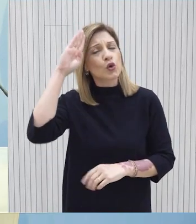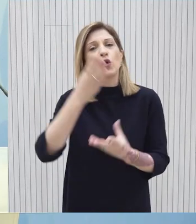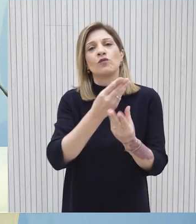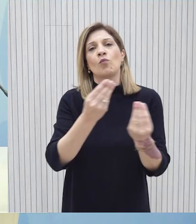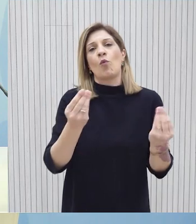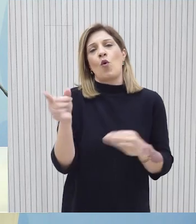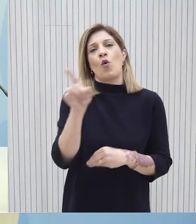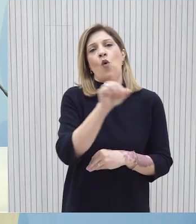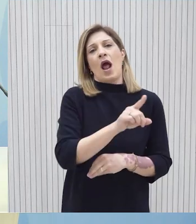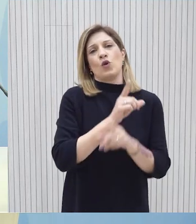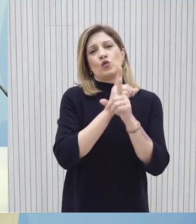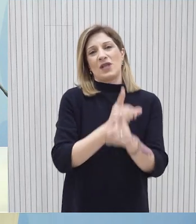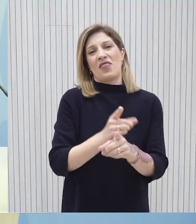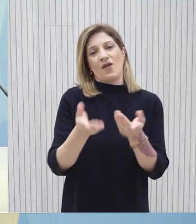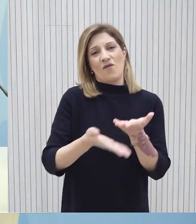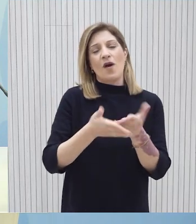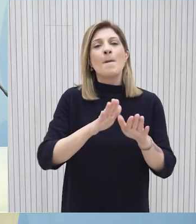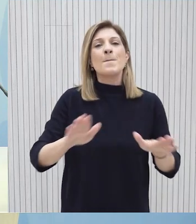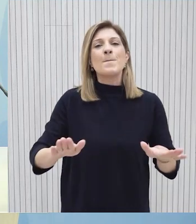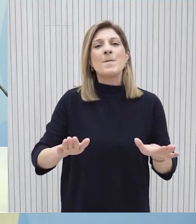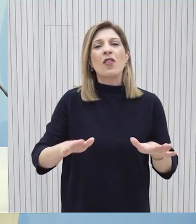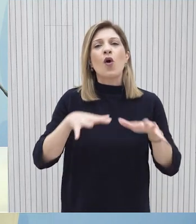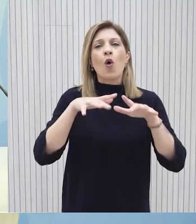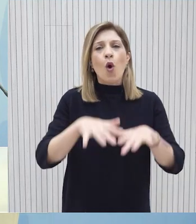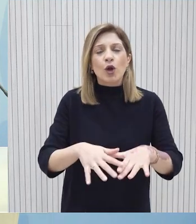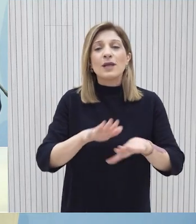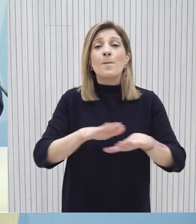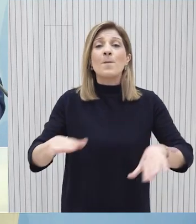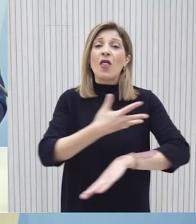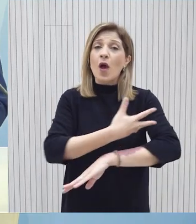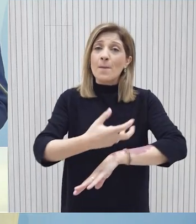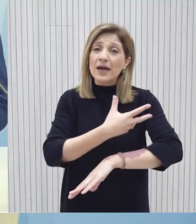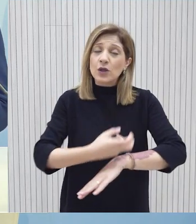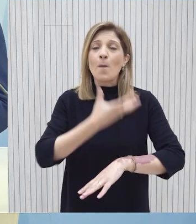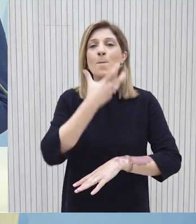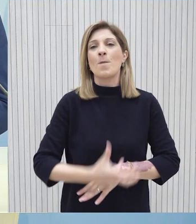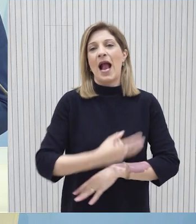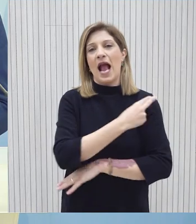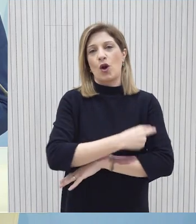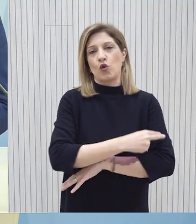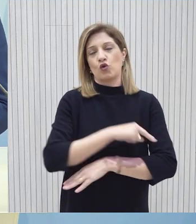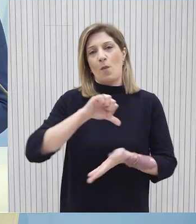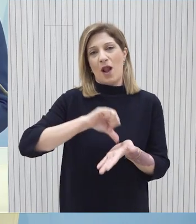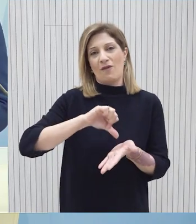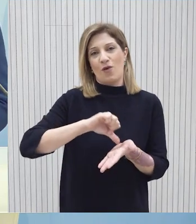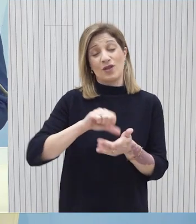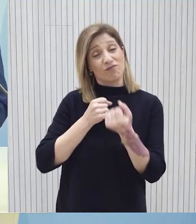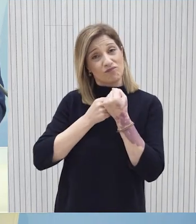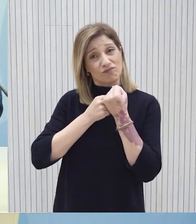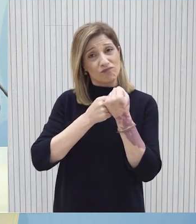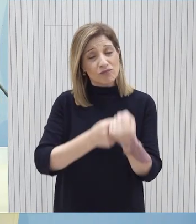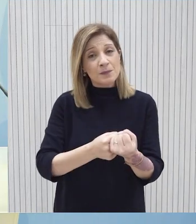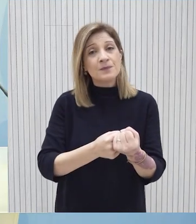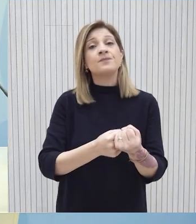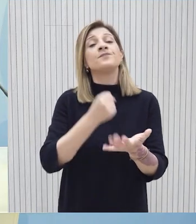πολλών άλλων, ειδικών στο κέντρο παιδοογκολογίας, παιδοαιωματολογίας του Νοσοκομείου Αρχιεπισκόπου Μαγκαρίου III στη Λευκοσία. Με κάθε